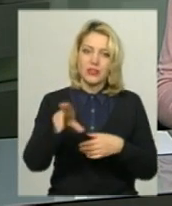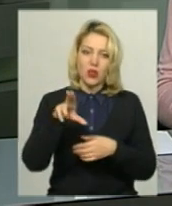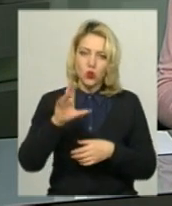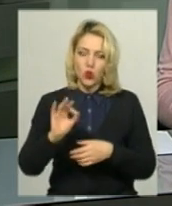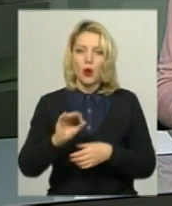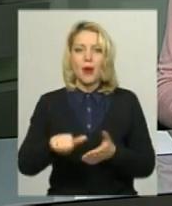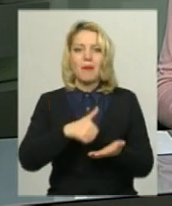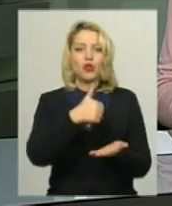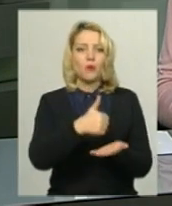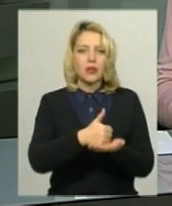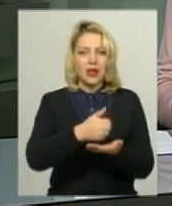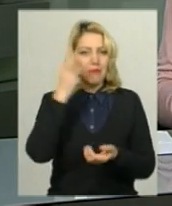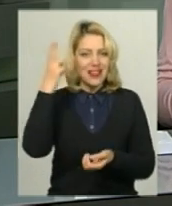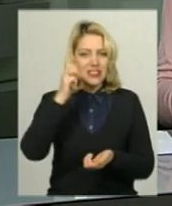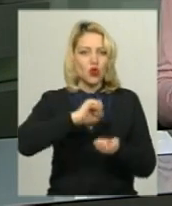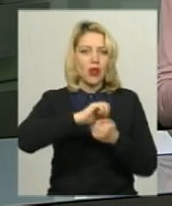Кам'янець-Подільського Антонія.